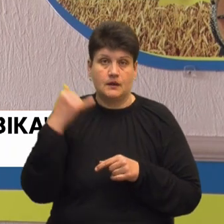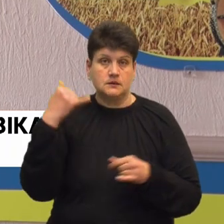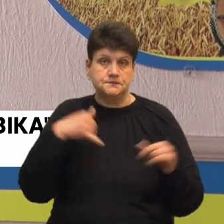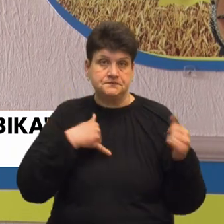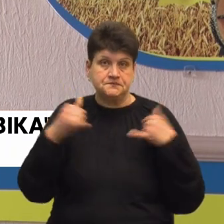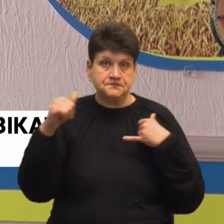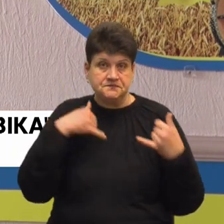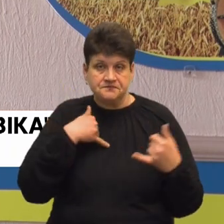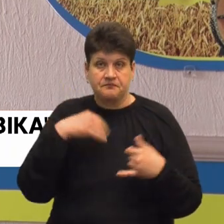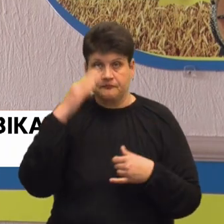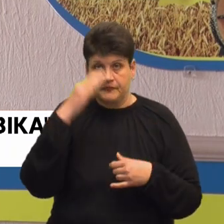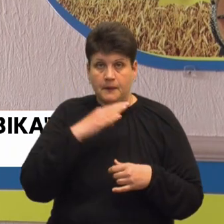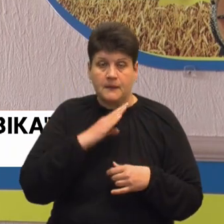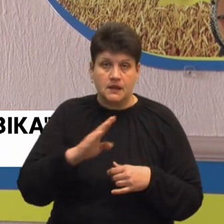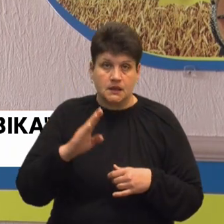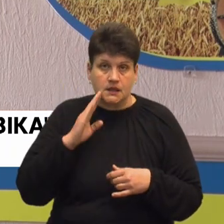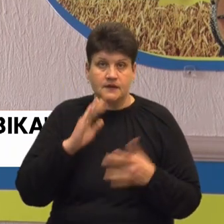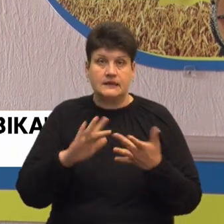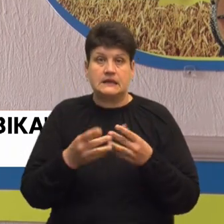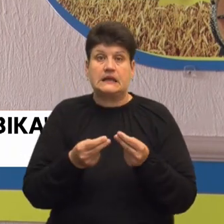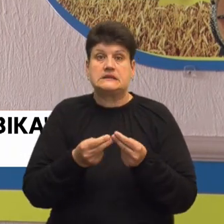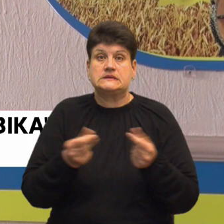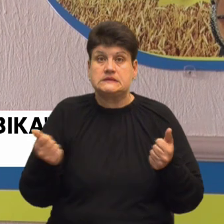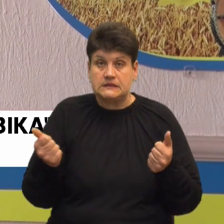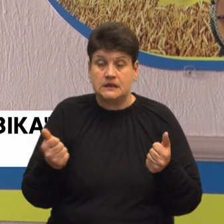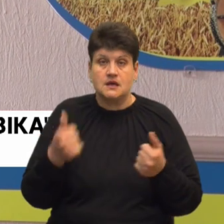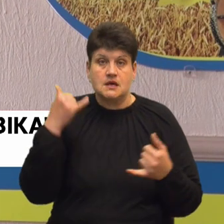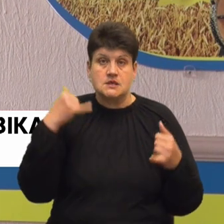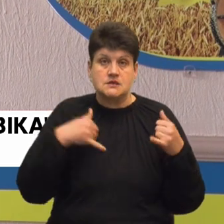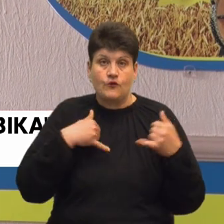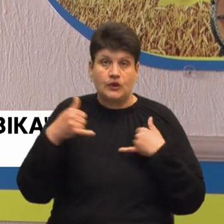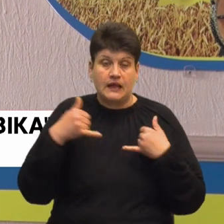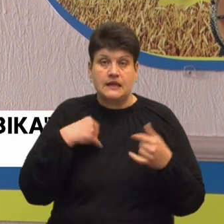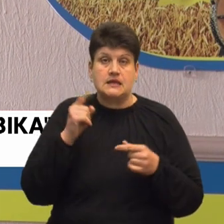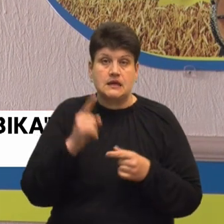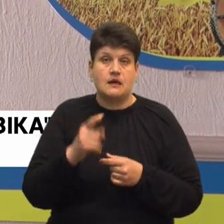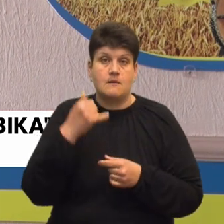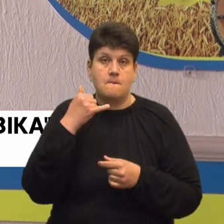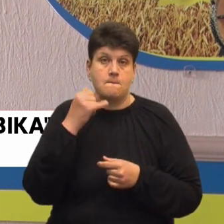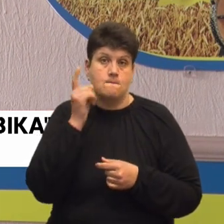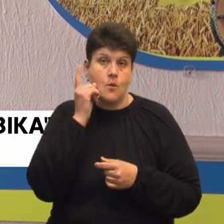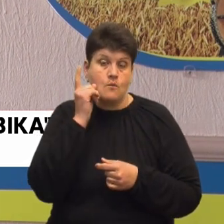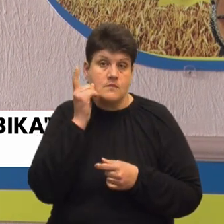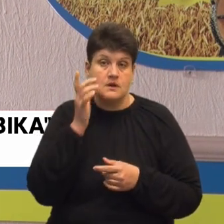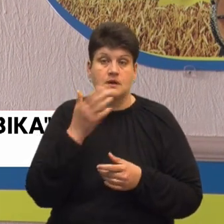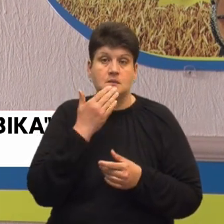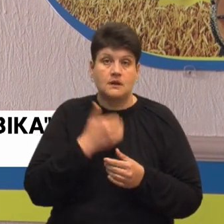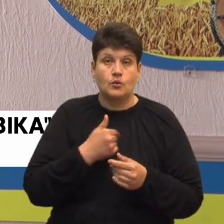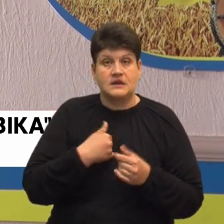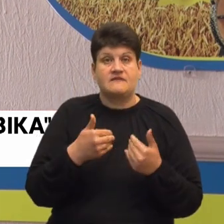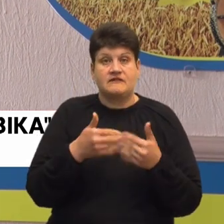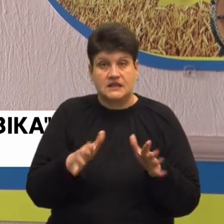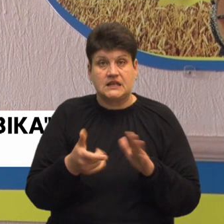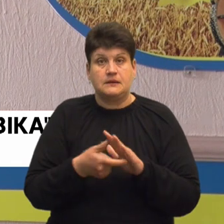батьків, інтернет сник на той момент і дзвонили тільки по мобільному і почали питати, чи відкрити у нас приміщення, чи можна